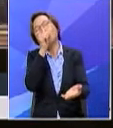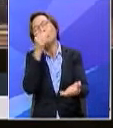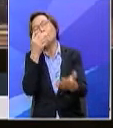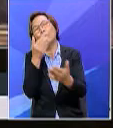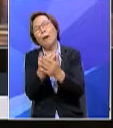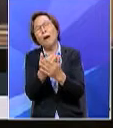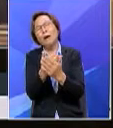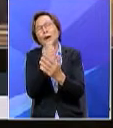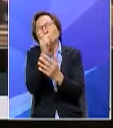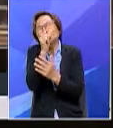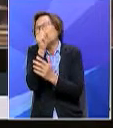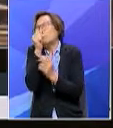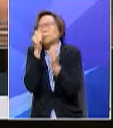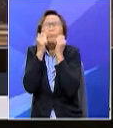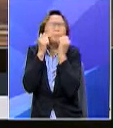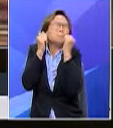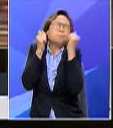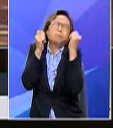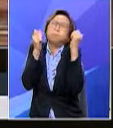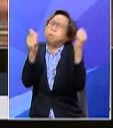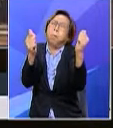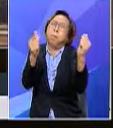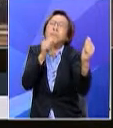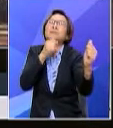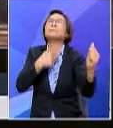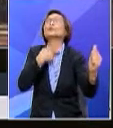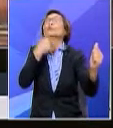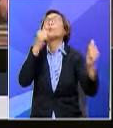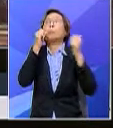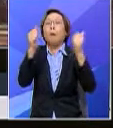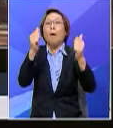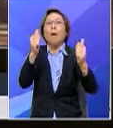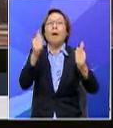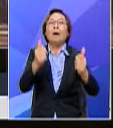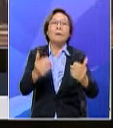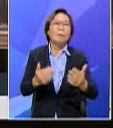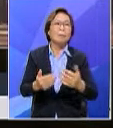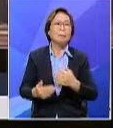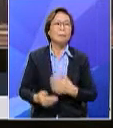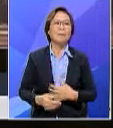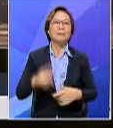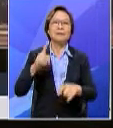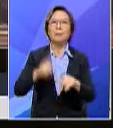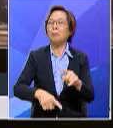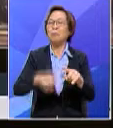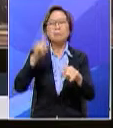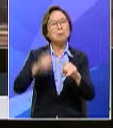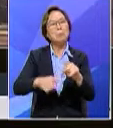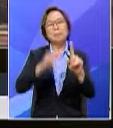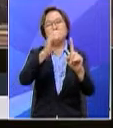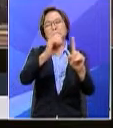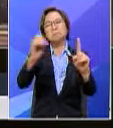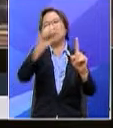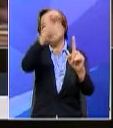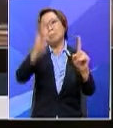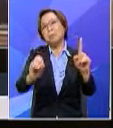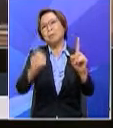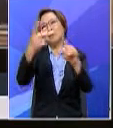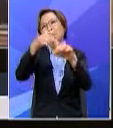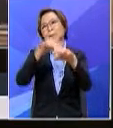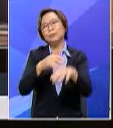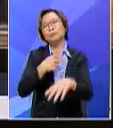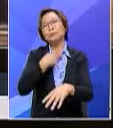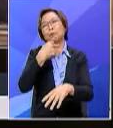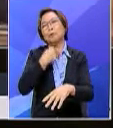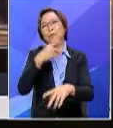suara tak terlumat sangat dengan power kalau dari segi pemakaian pun tak boleh memberi 100% kepada suara sahaja ini ia